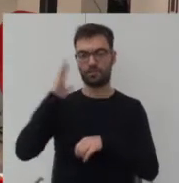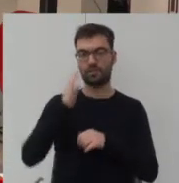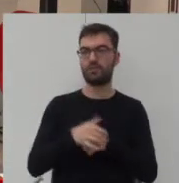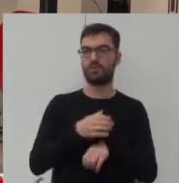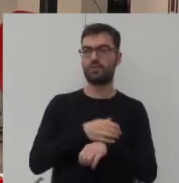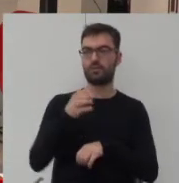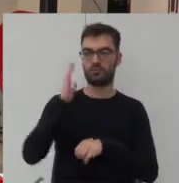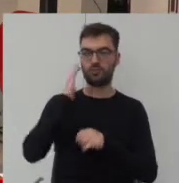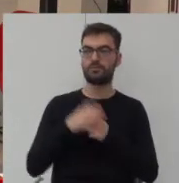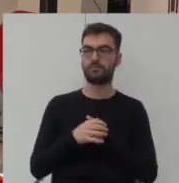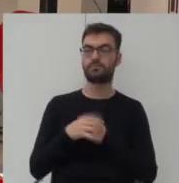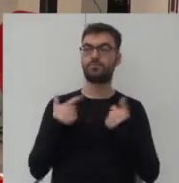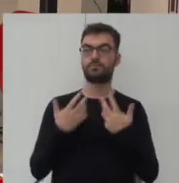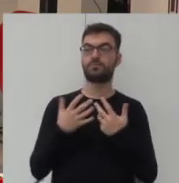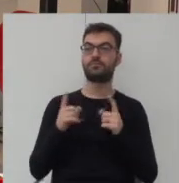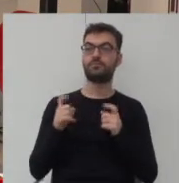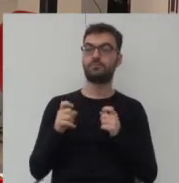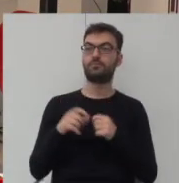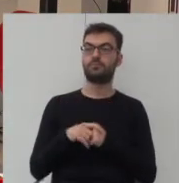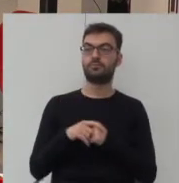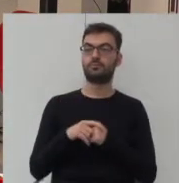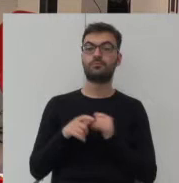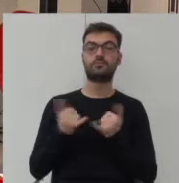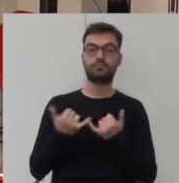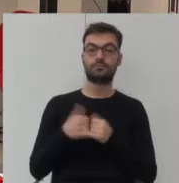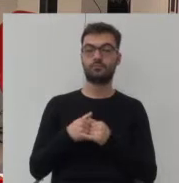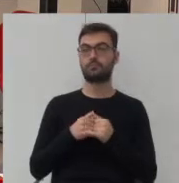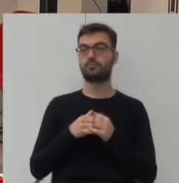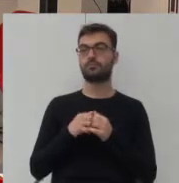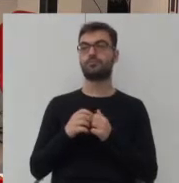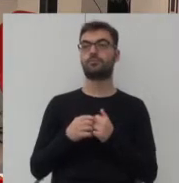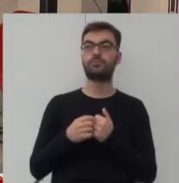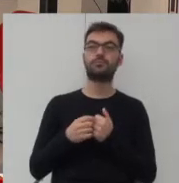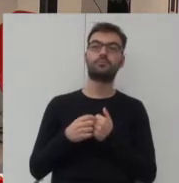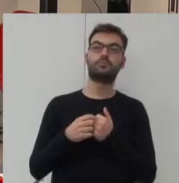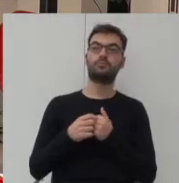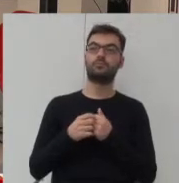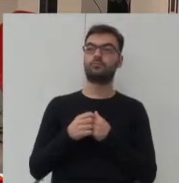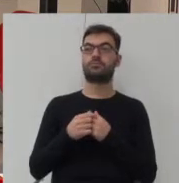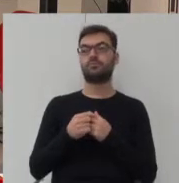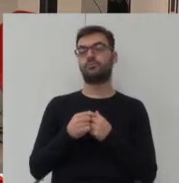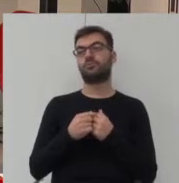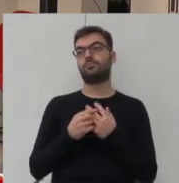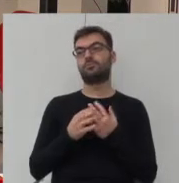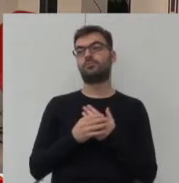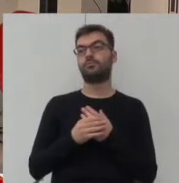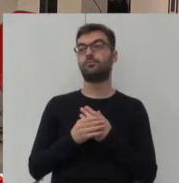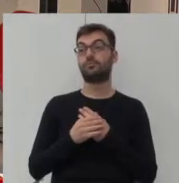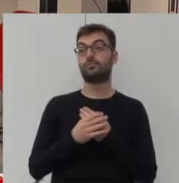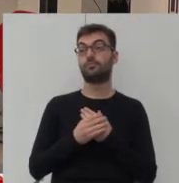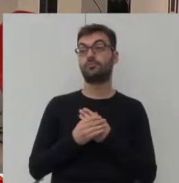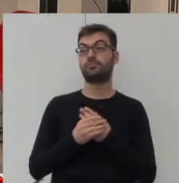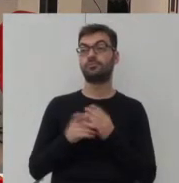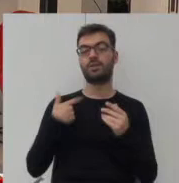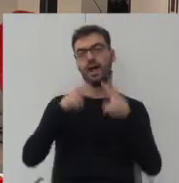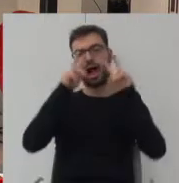Także chciałabym zacząć od tego, że jak powiem, analizując problemy